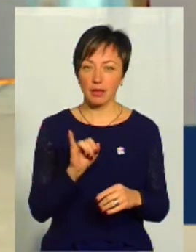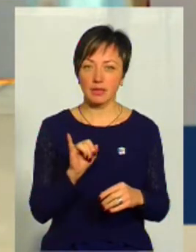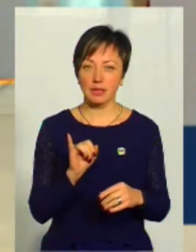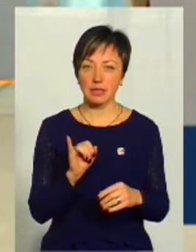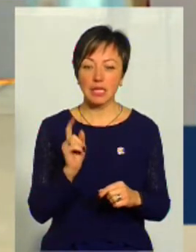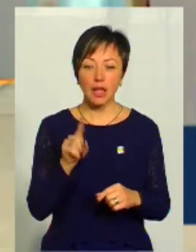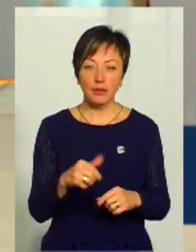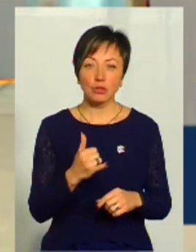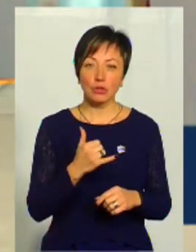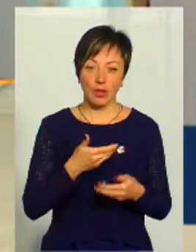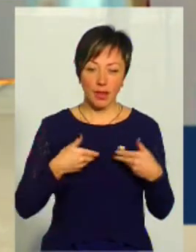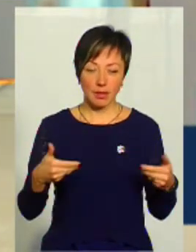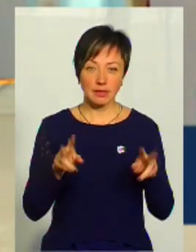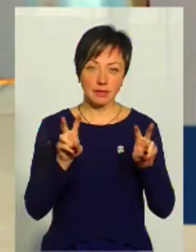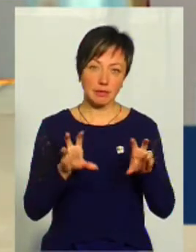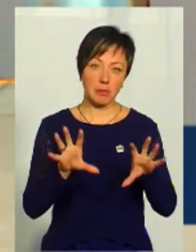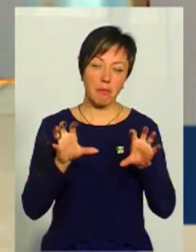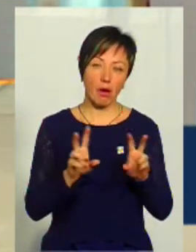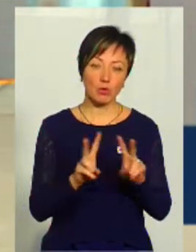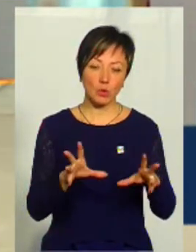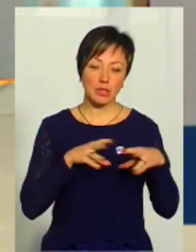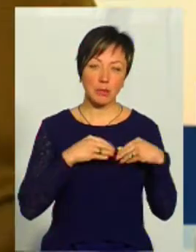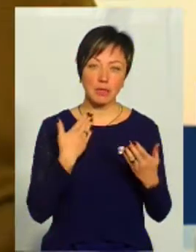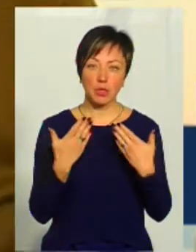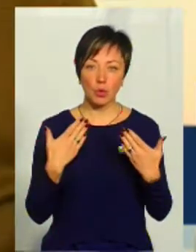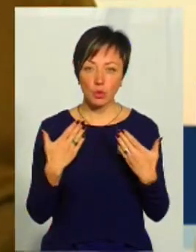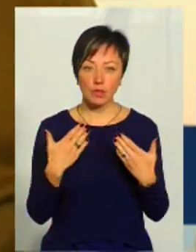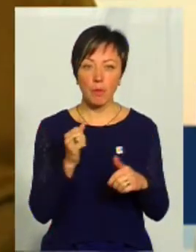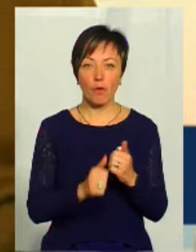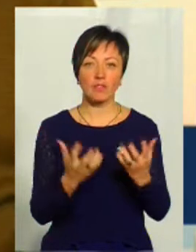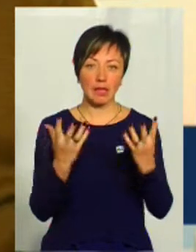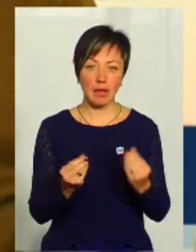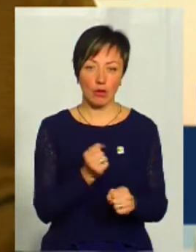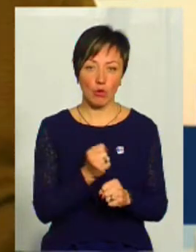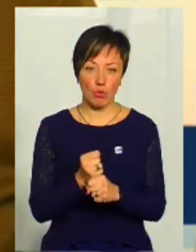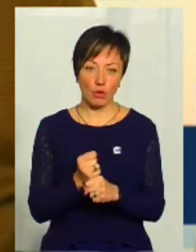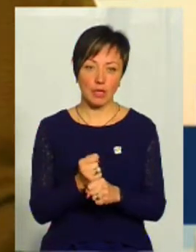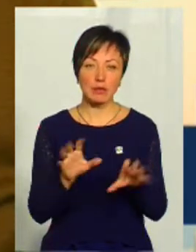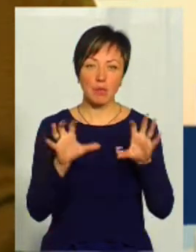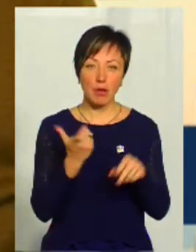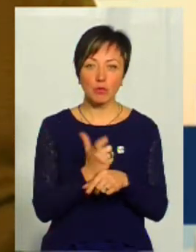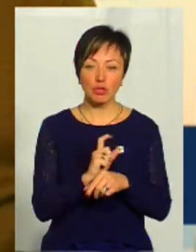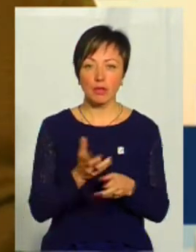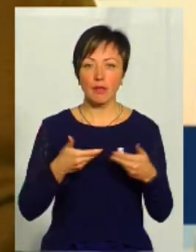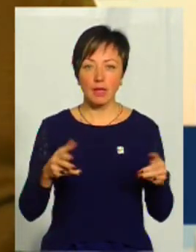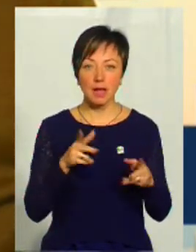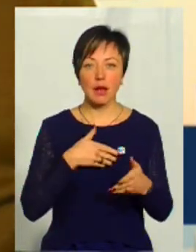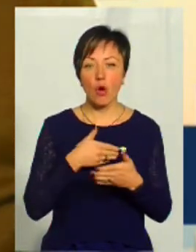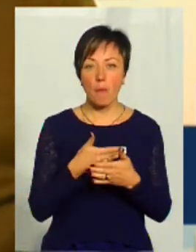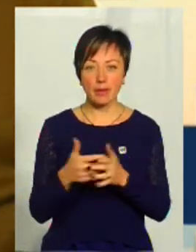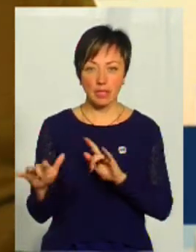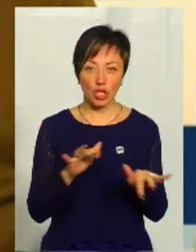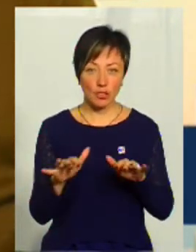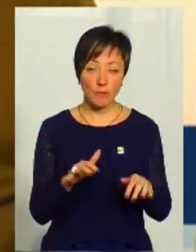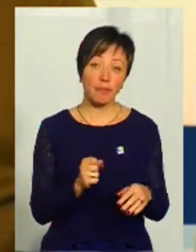те, що нас називають, сприймають так, ті, хто з нами спілкуються в повсякденній роботі, сприймають більше нас як за громадських